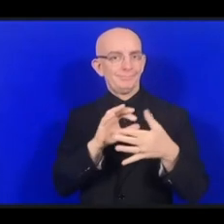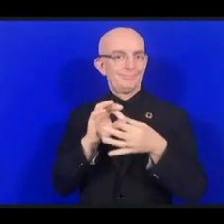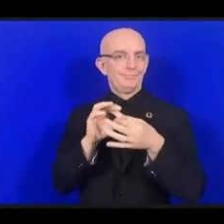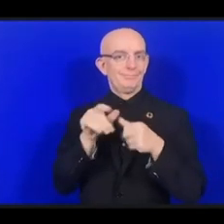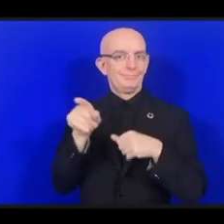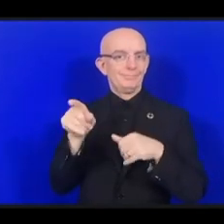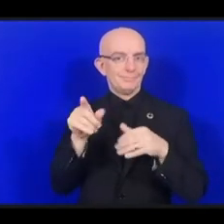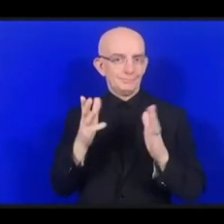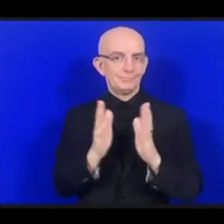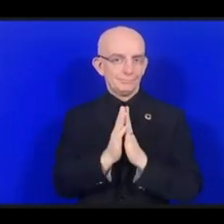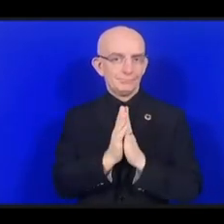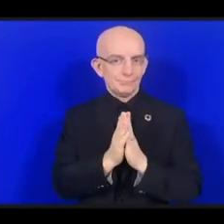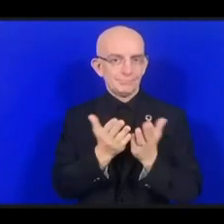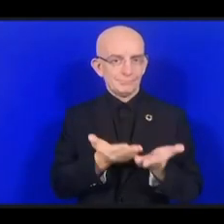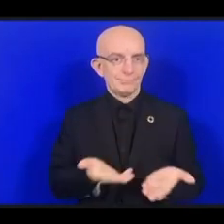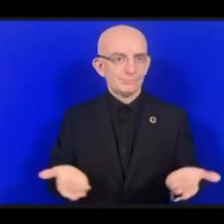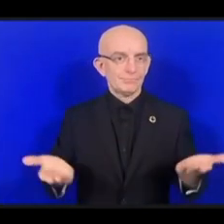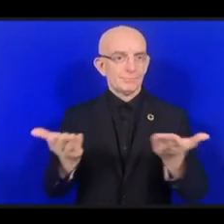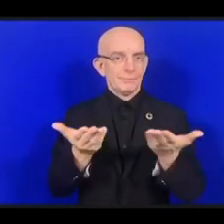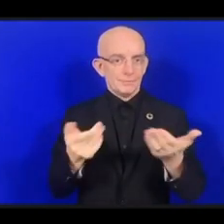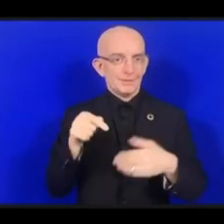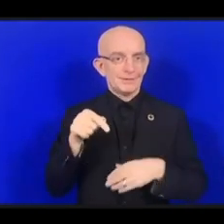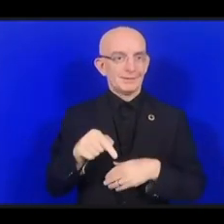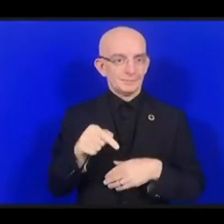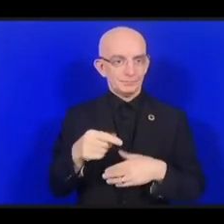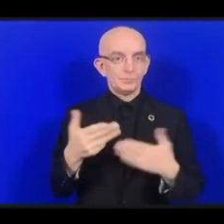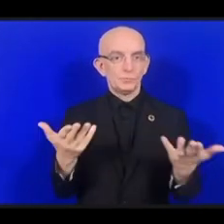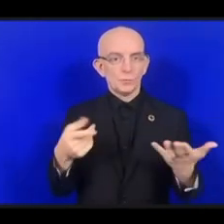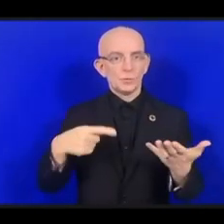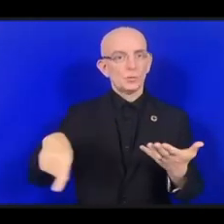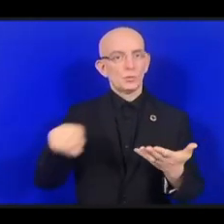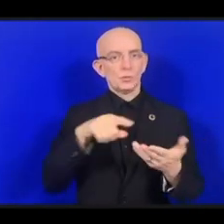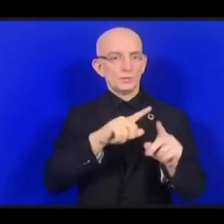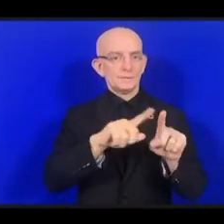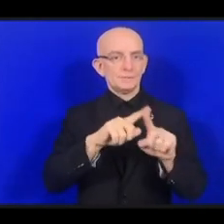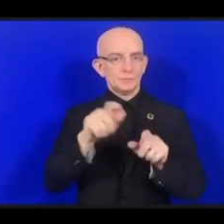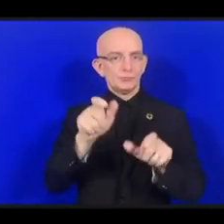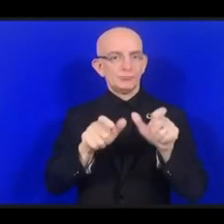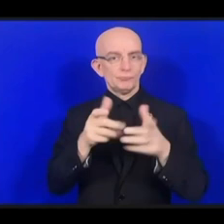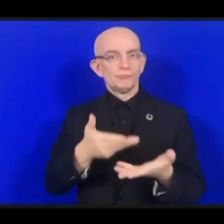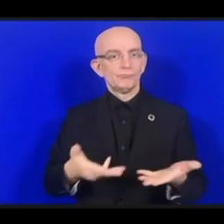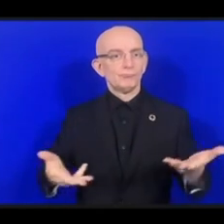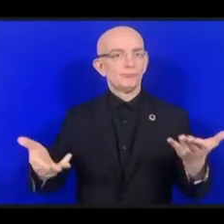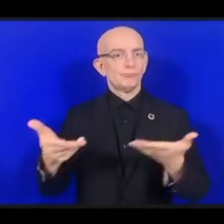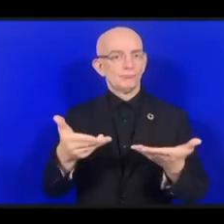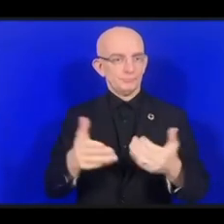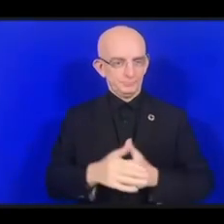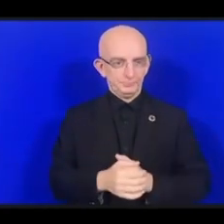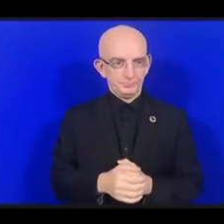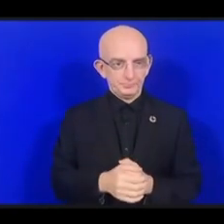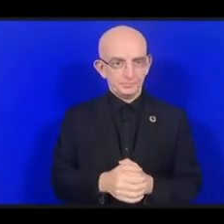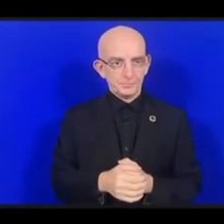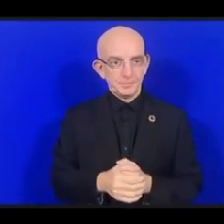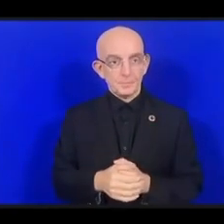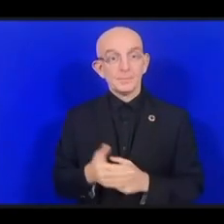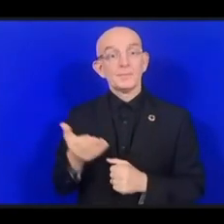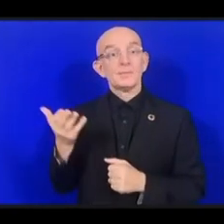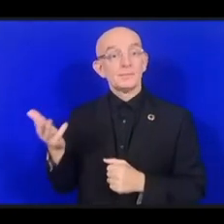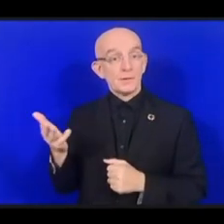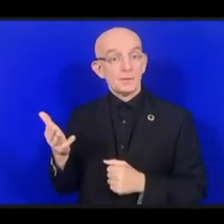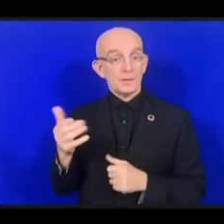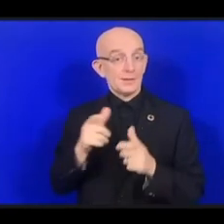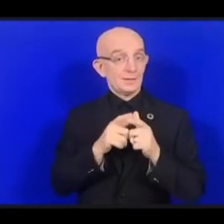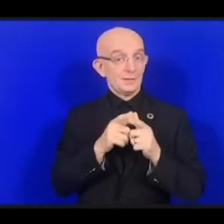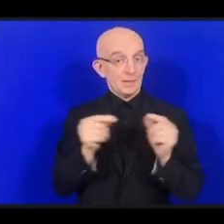единый канджи и является мастером этого искусства. Он победитель конкурса